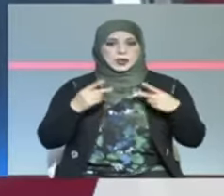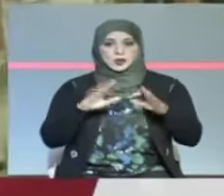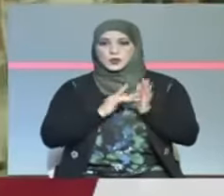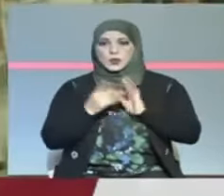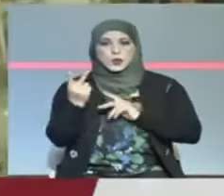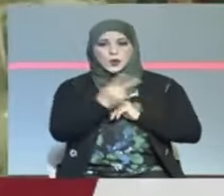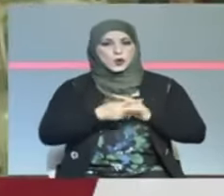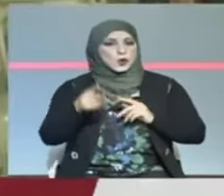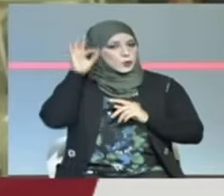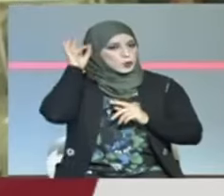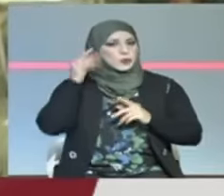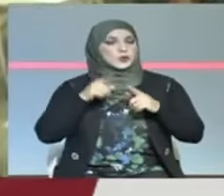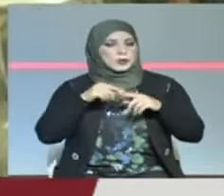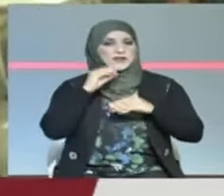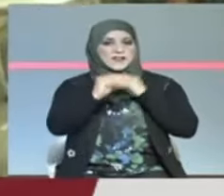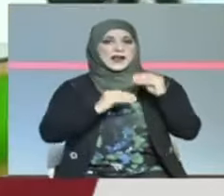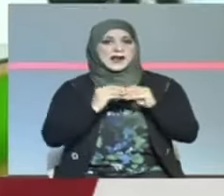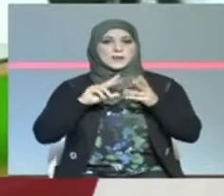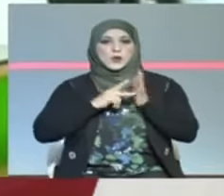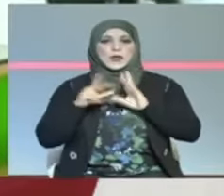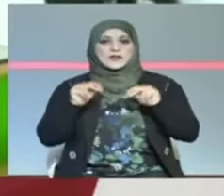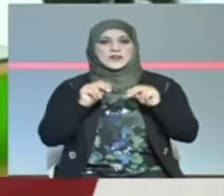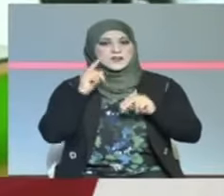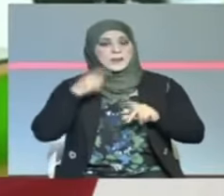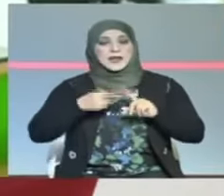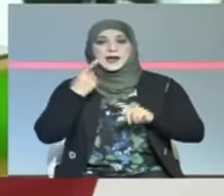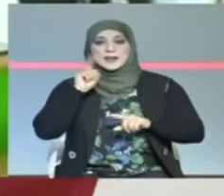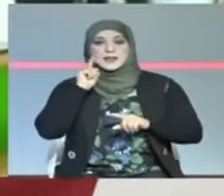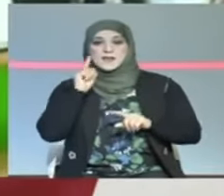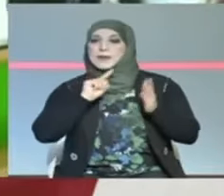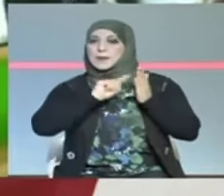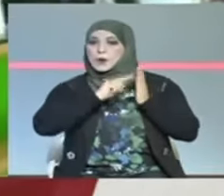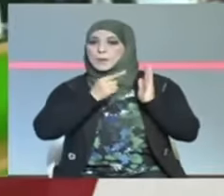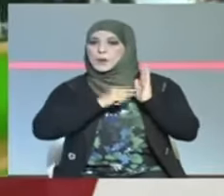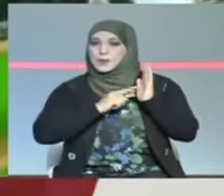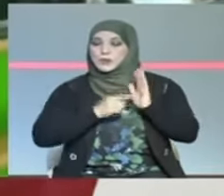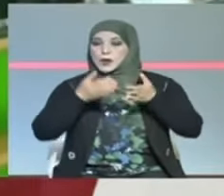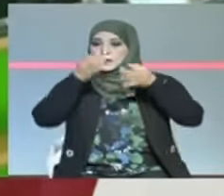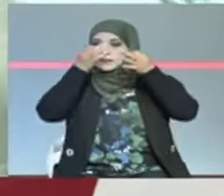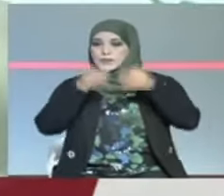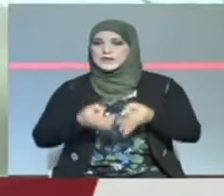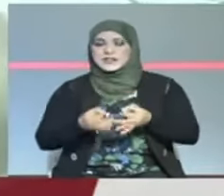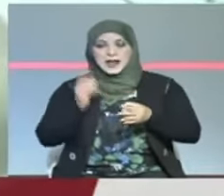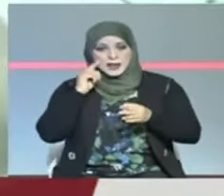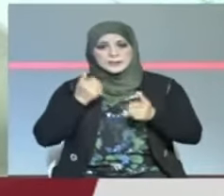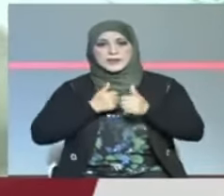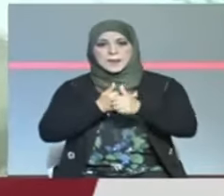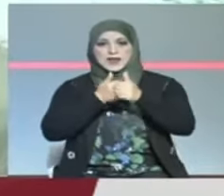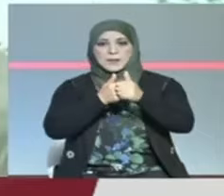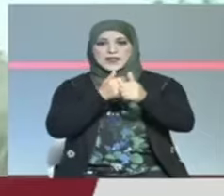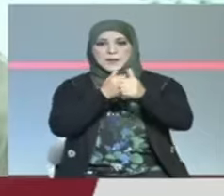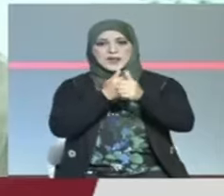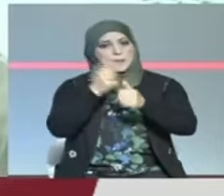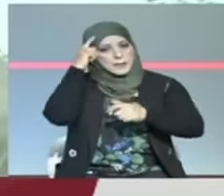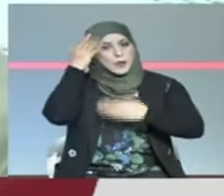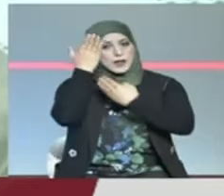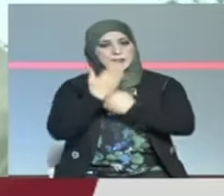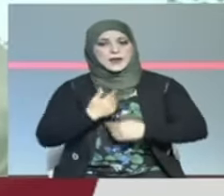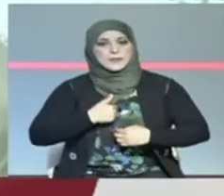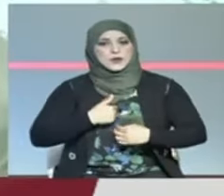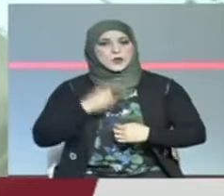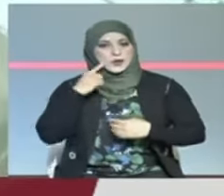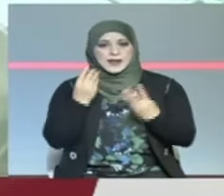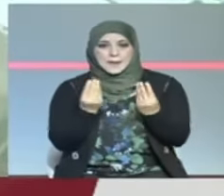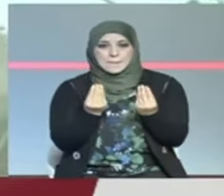وقعه تونس والعالم خاصة إلا أن معايير محددة وطرق سليمة واجبت باعها في استعمال هذه المواد